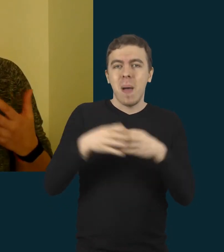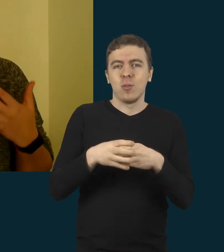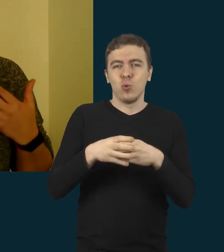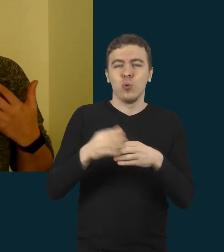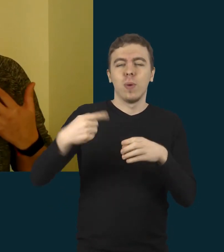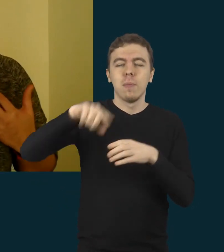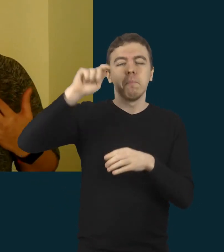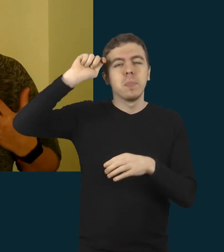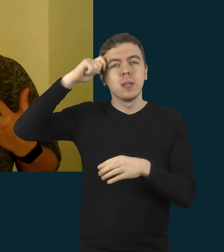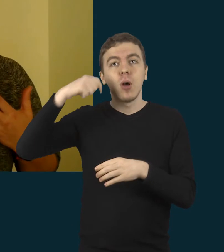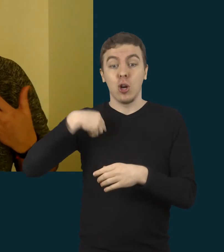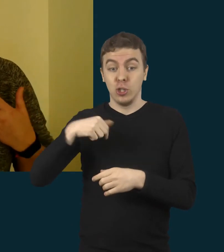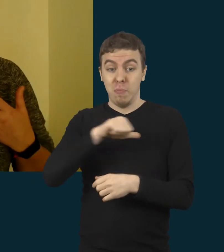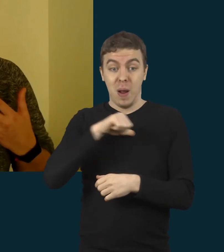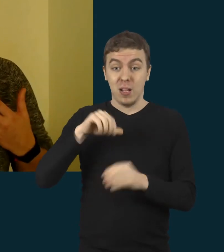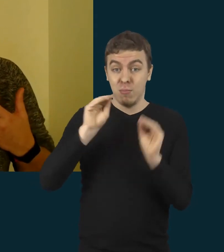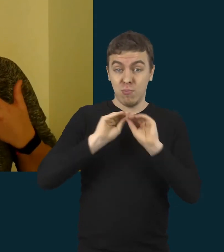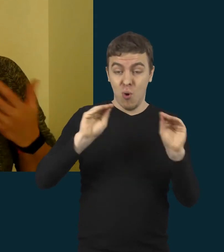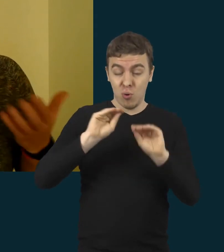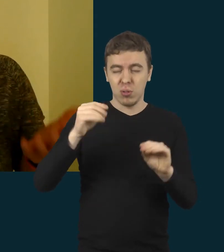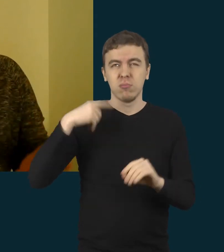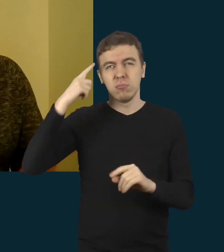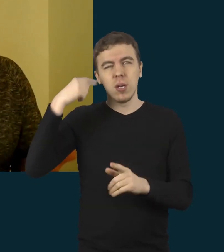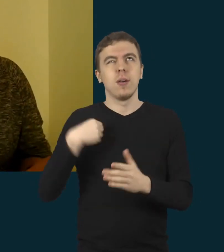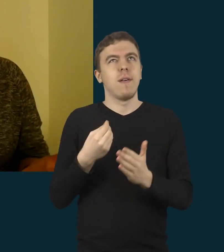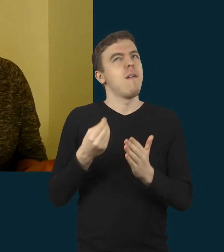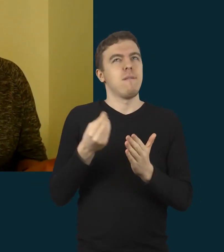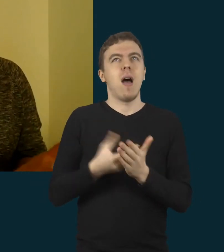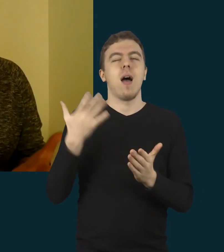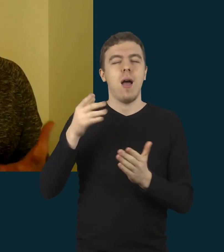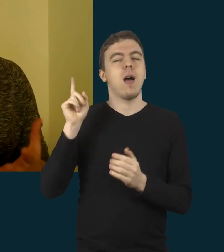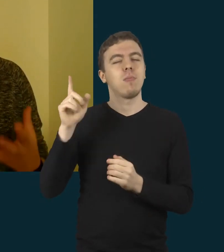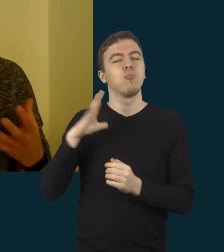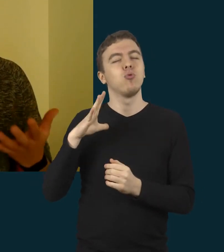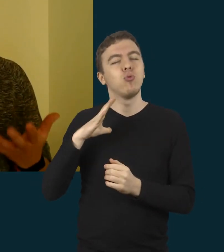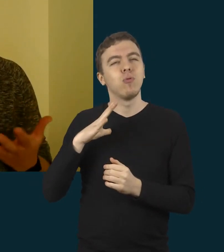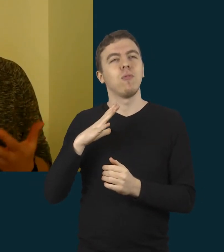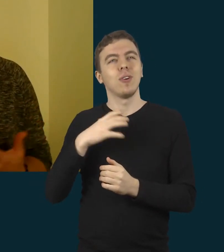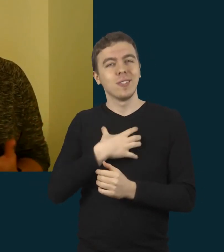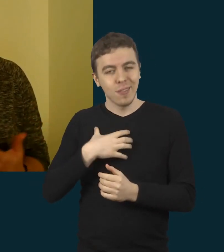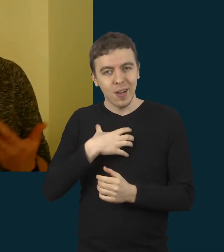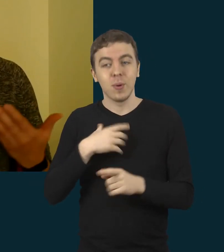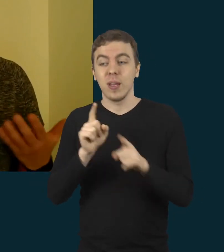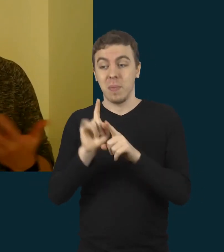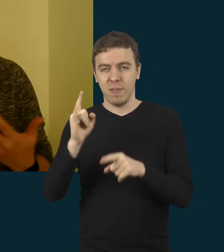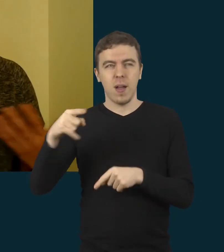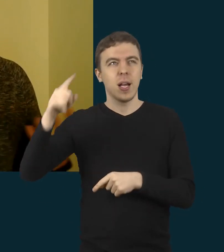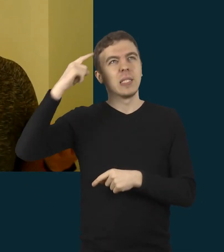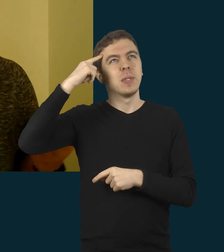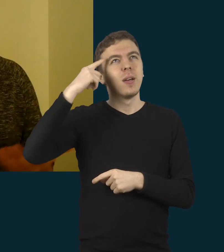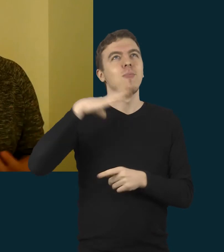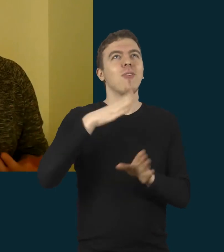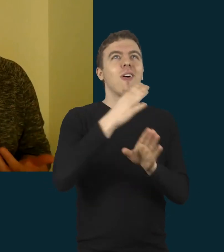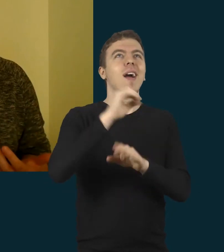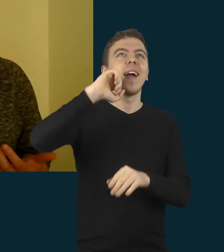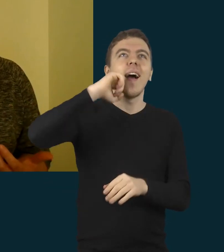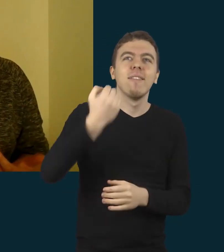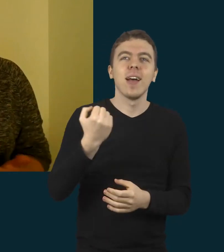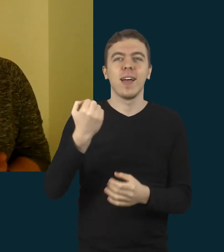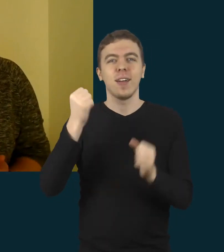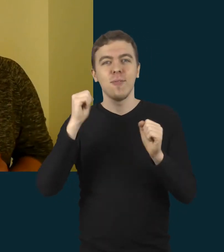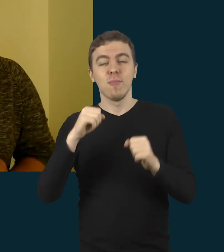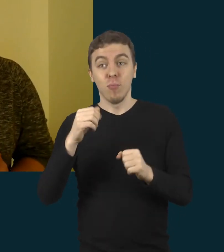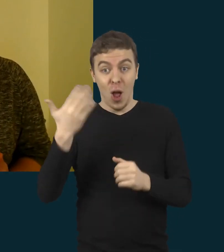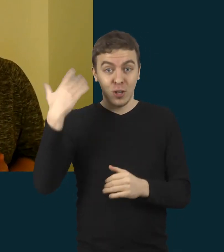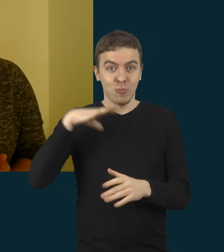buvo man kaip mokytojai labai brangu, kaip vaikui tai yra labai brangu tas prisiminimas, ką aš veikiau, kaip dar galėjau